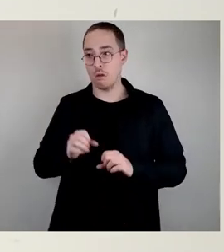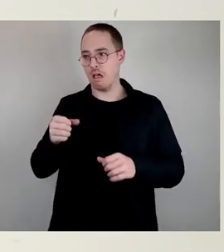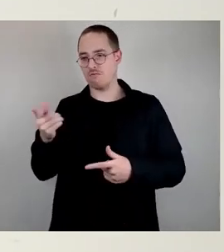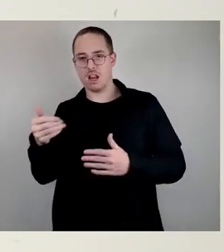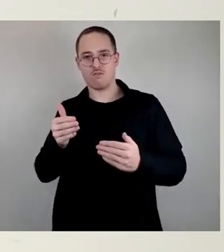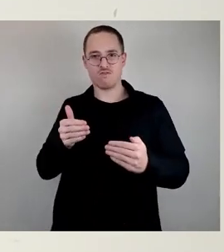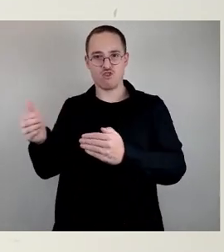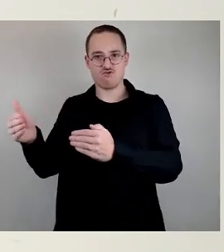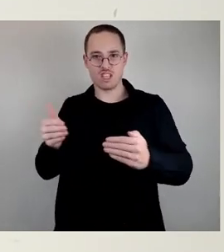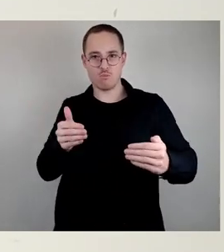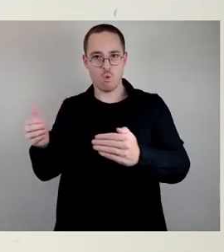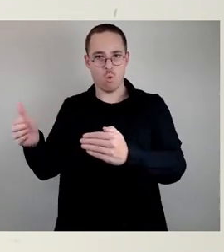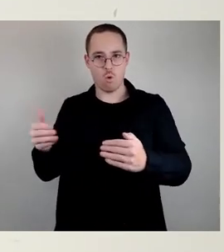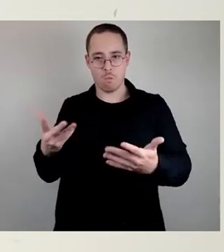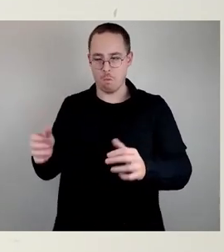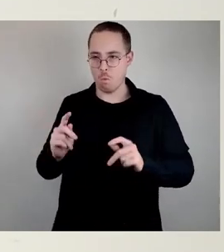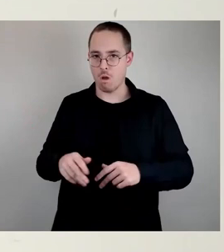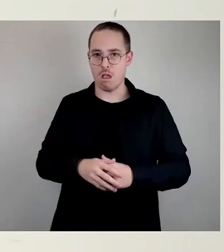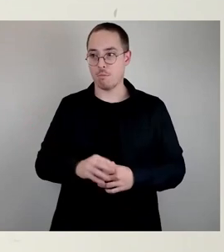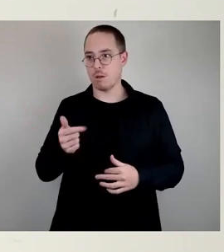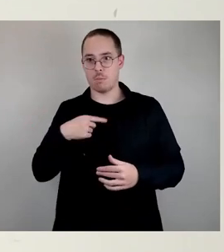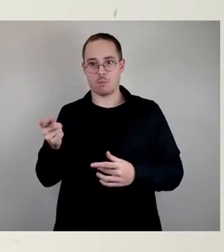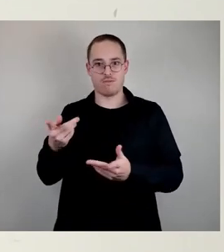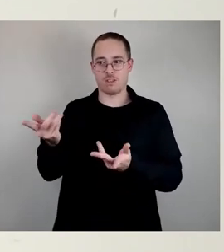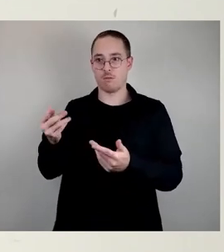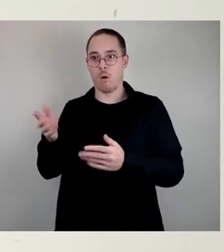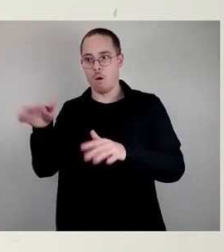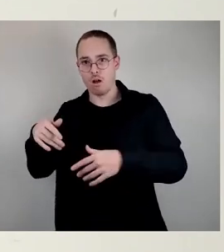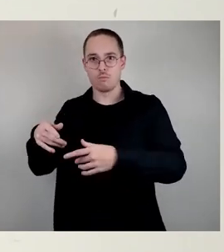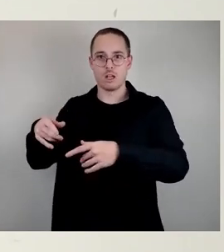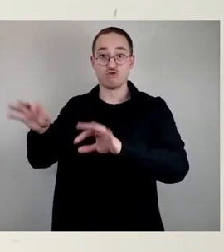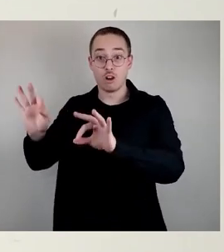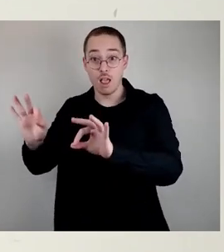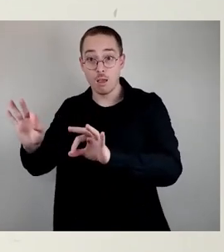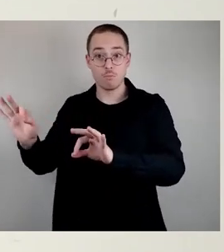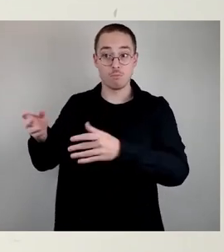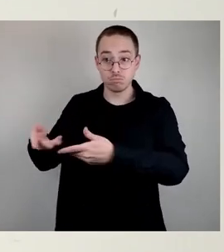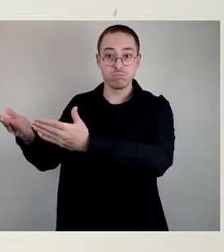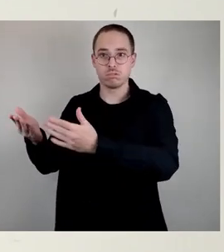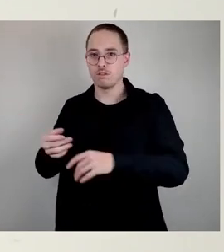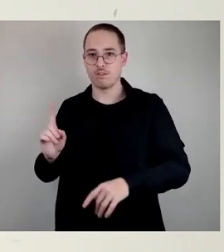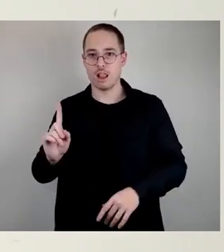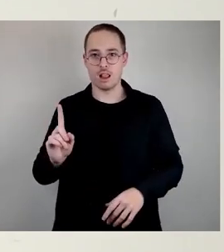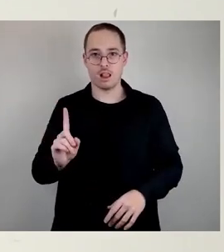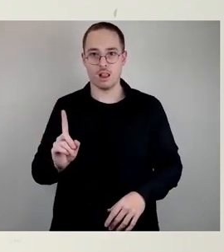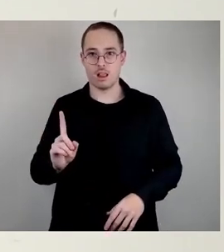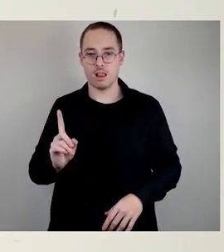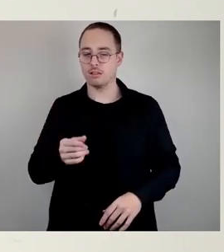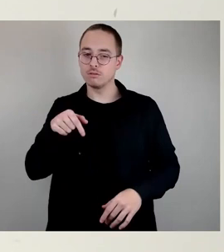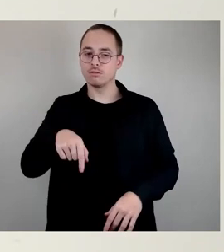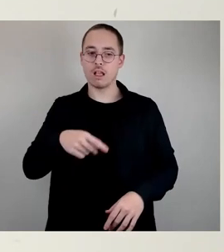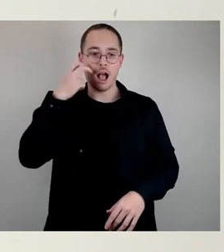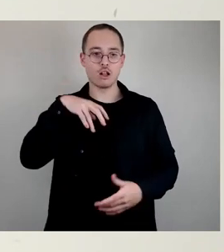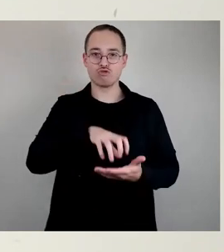nichts verschlimmen, aber sinnvolle Verschiebungen, dass wir also den Zustand, den wir haben, dass es also in Altstadt 1